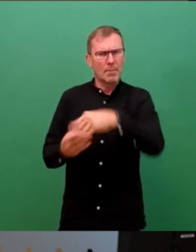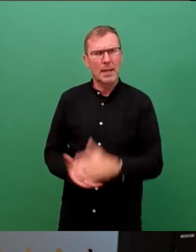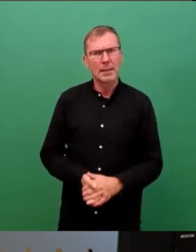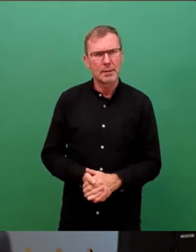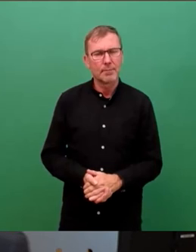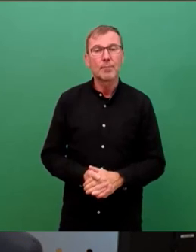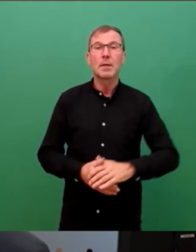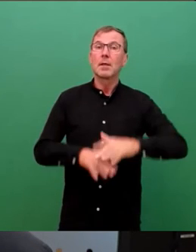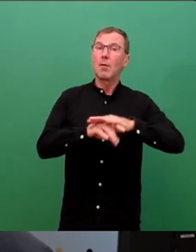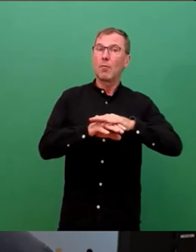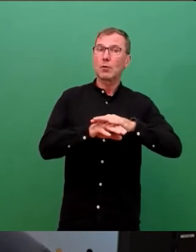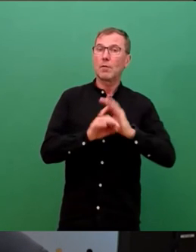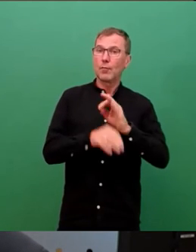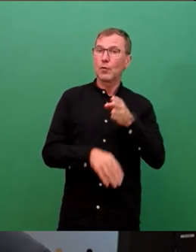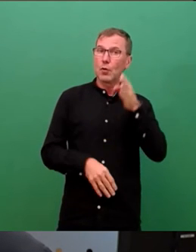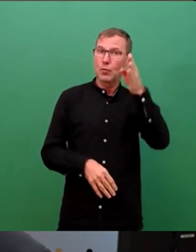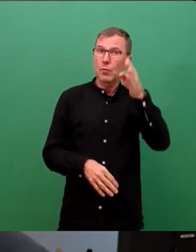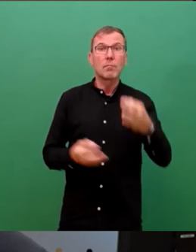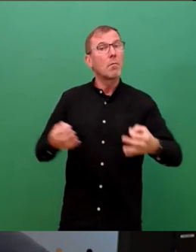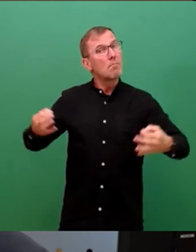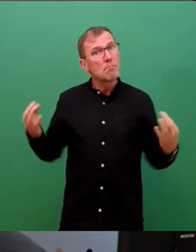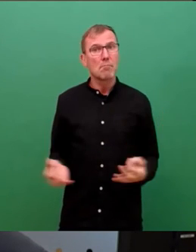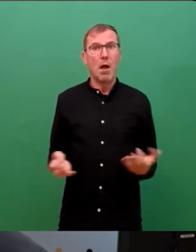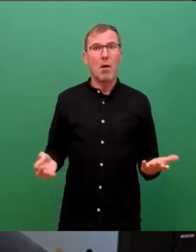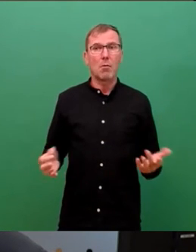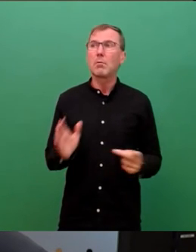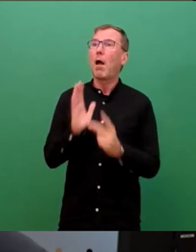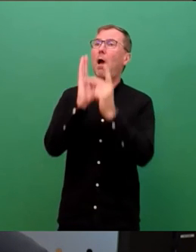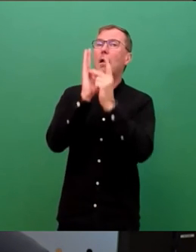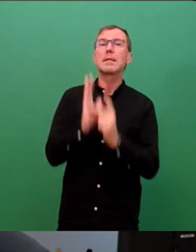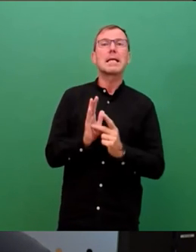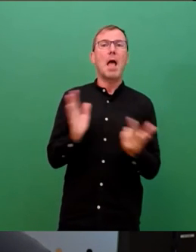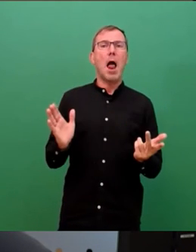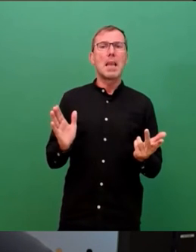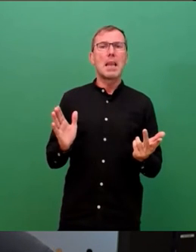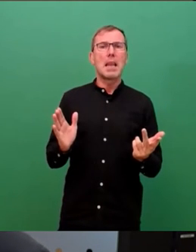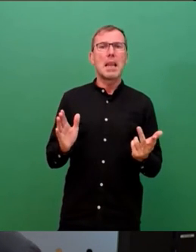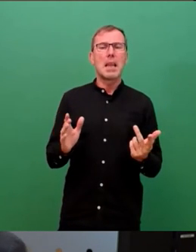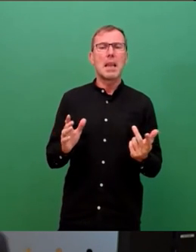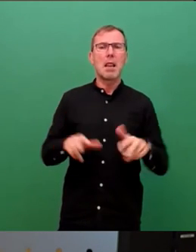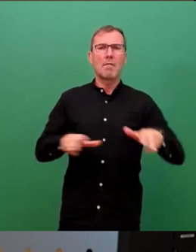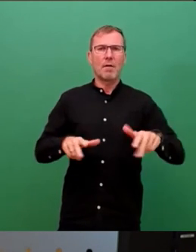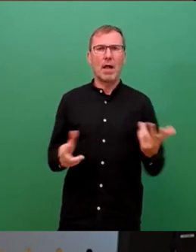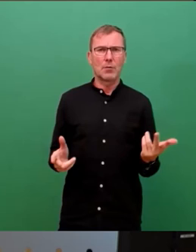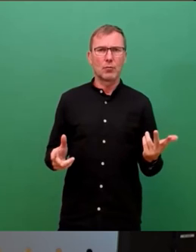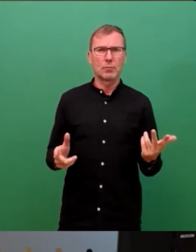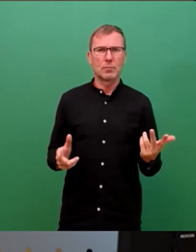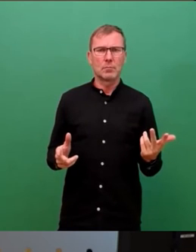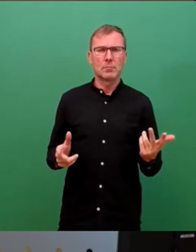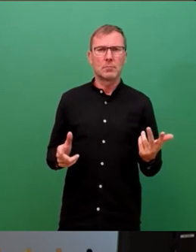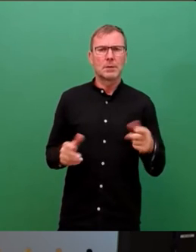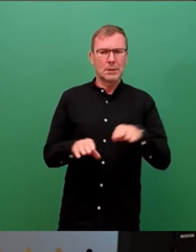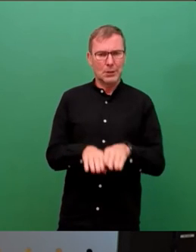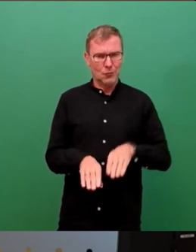Wirtschaft der Zukunft braucht zwangsläufig eine digitale und ermöglichende Verwaltung. Doch dieser Schritt in die